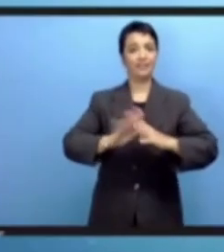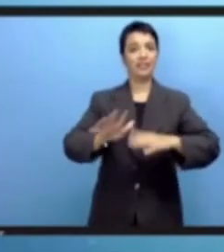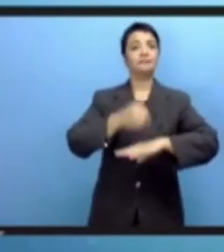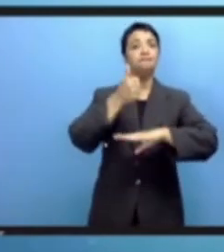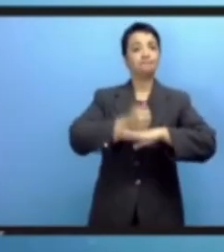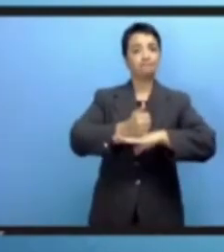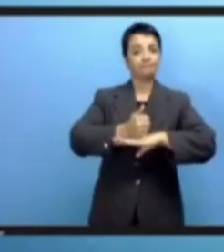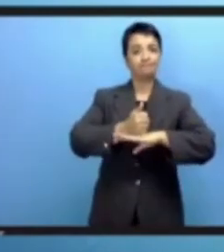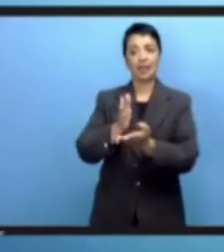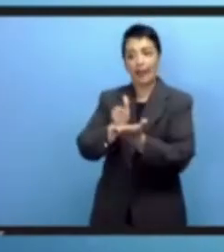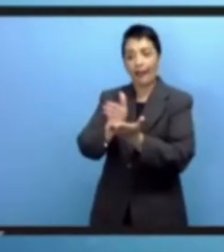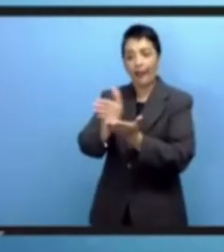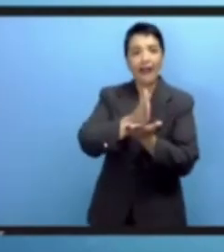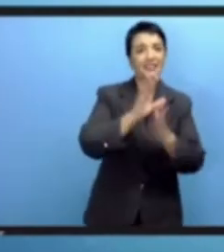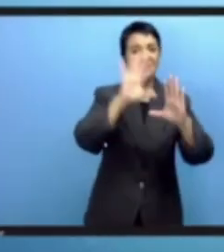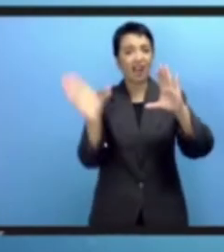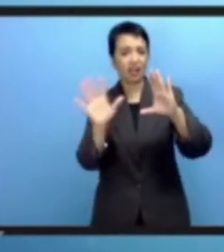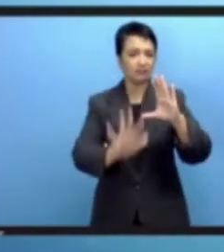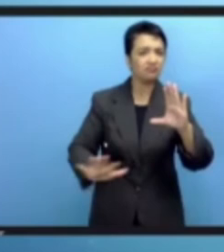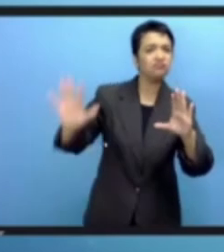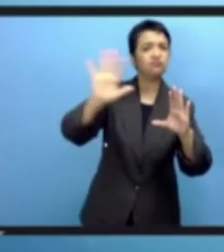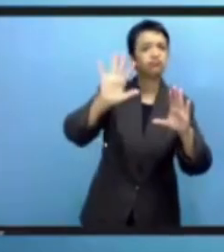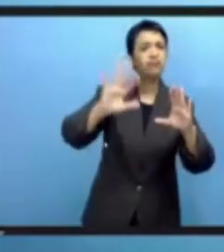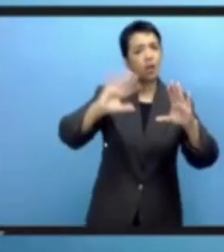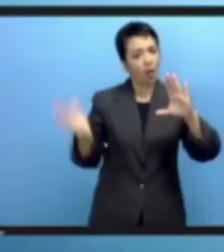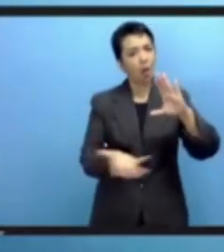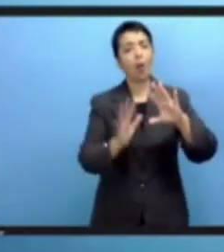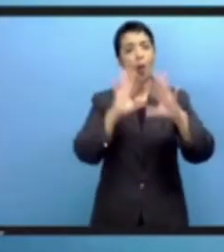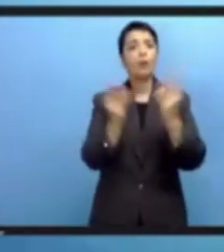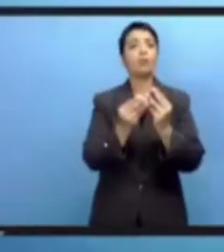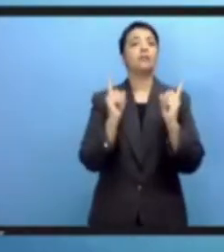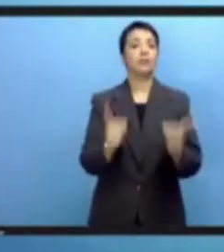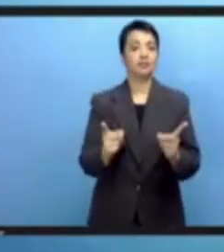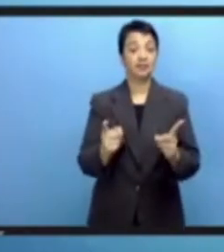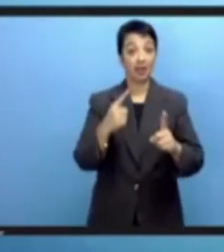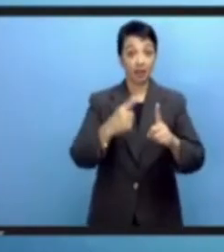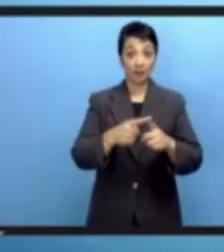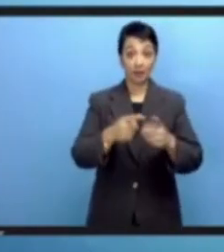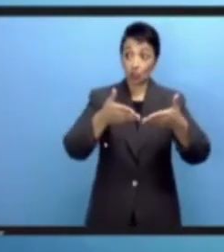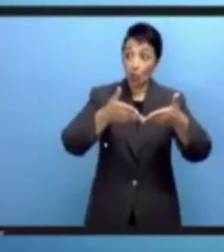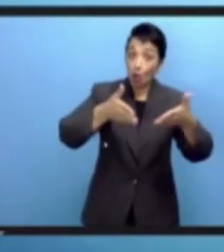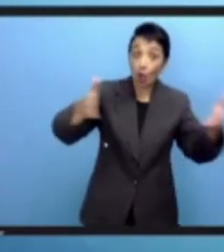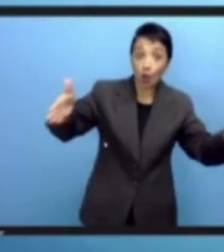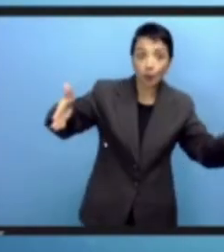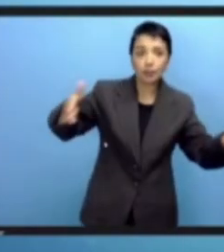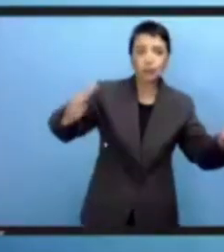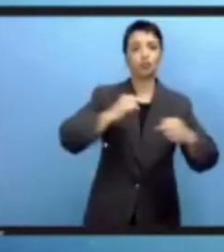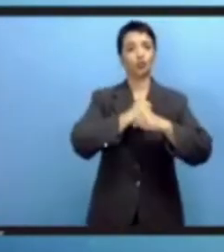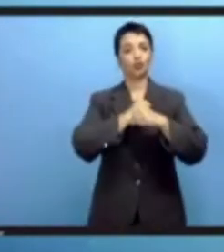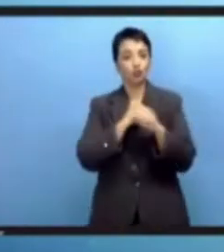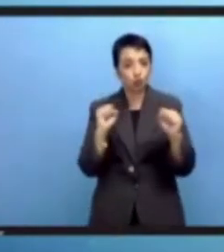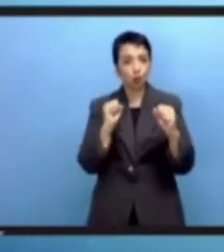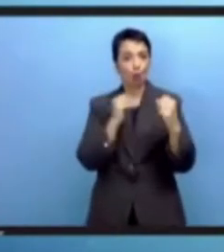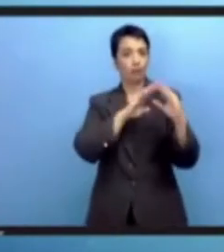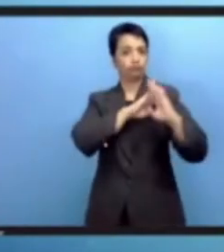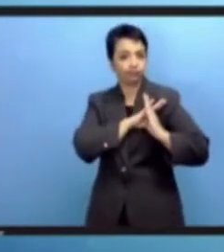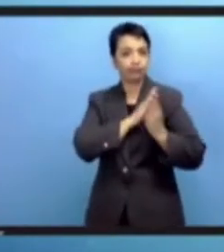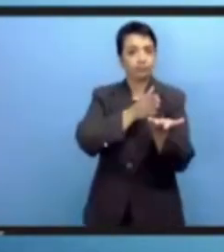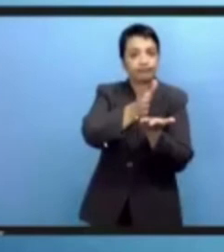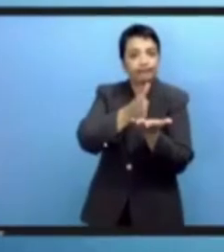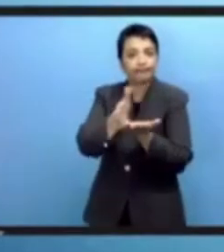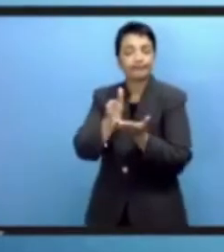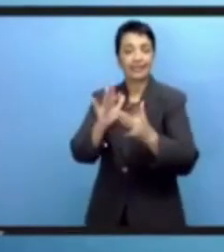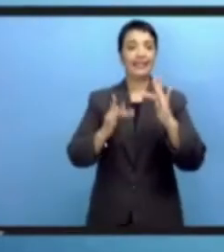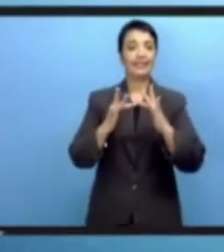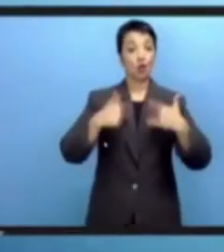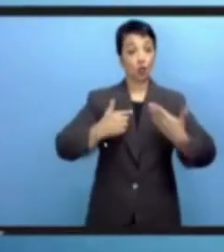التجديد على النداء الذي أطلقه المجتمع المدني وذلك للحصول على